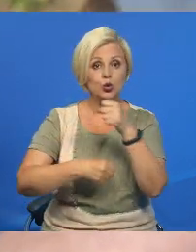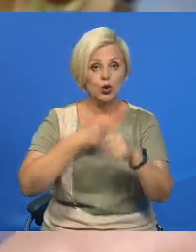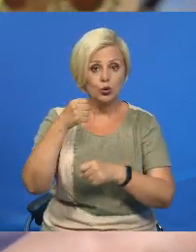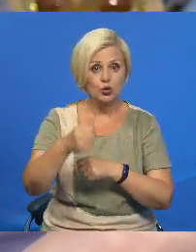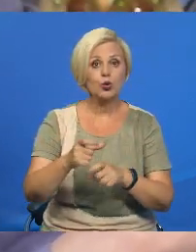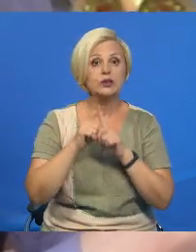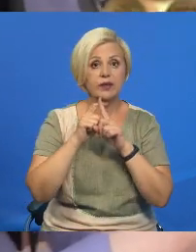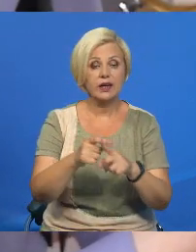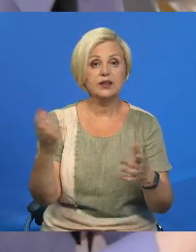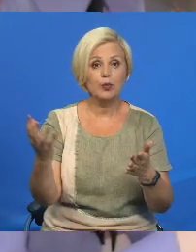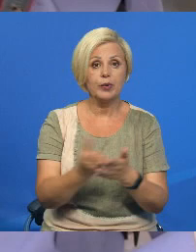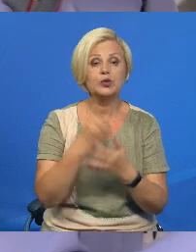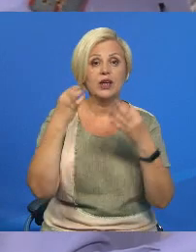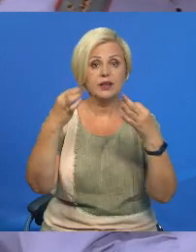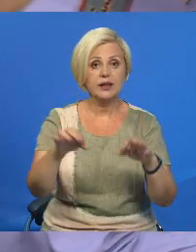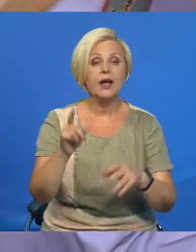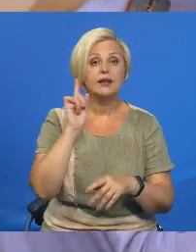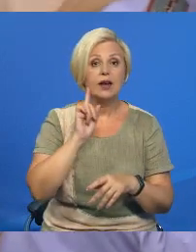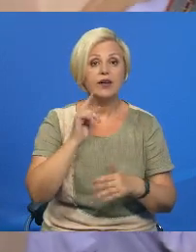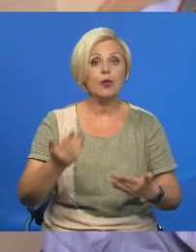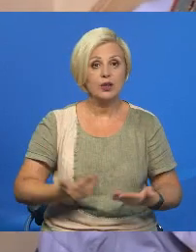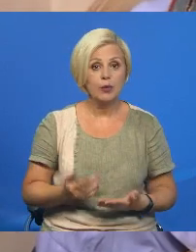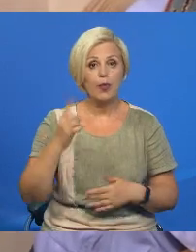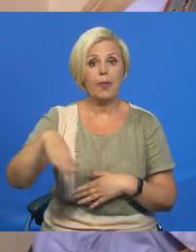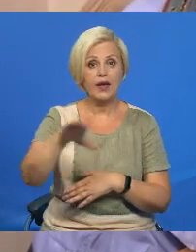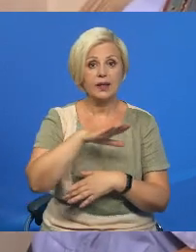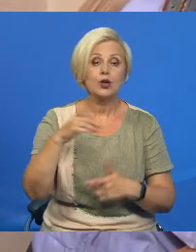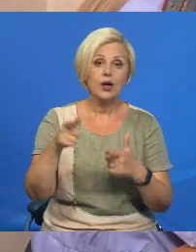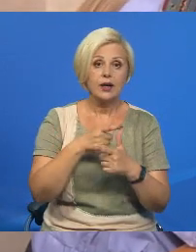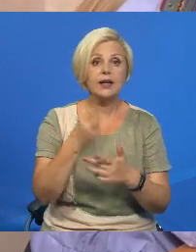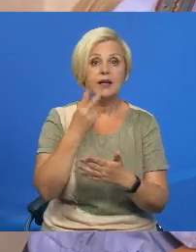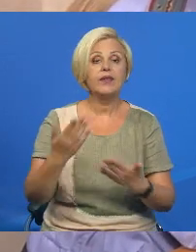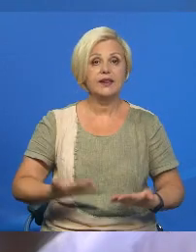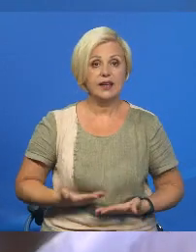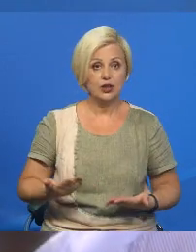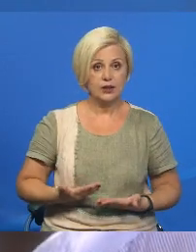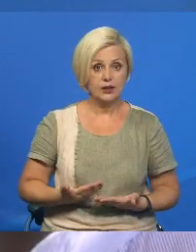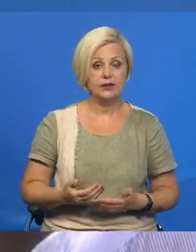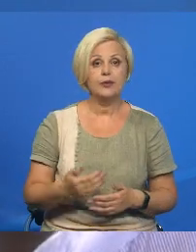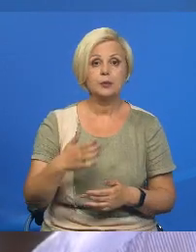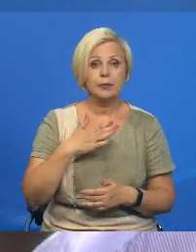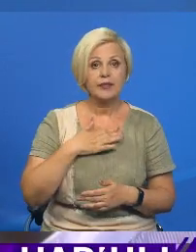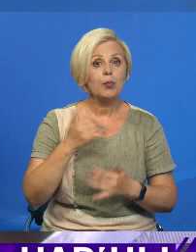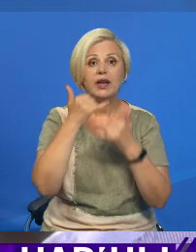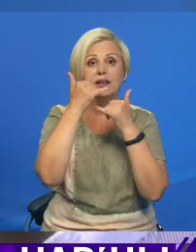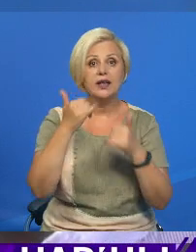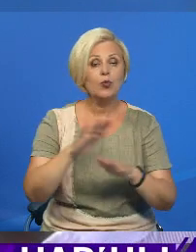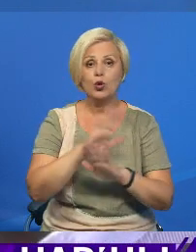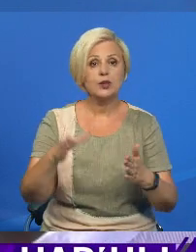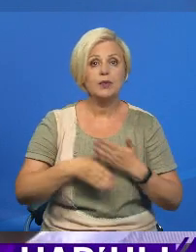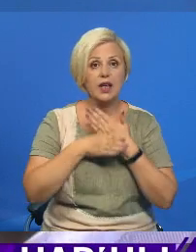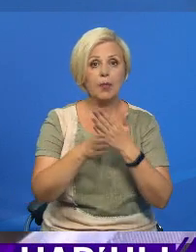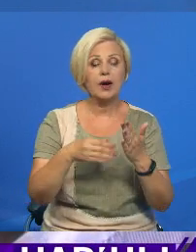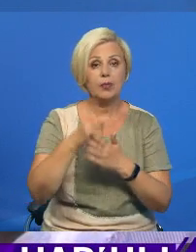чергу гарантует отримание дозволу на шасовое проживание в Беларуси альбо вида нажихарства. «Мы не можем не помогать